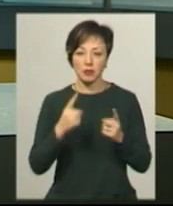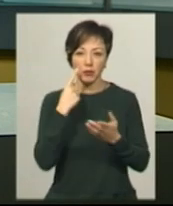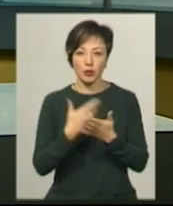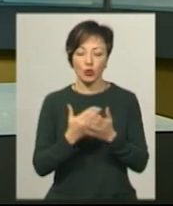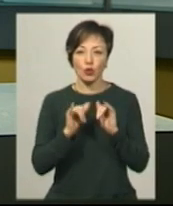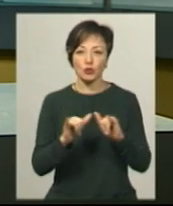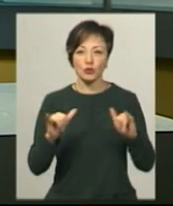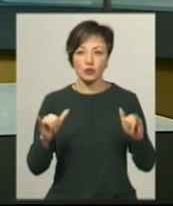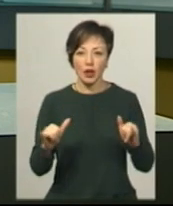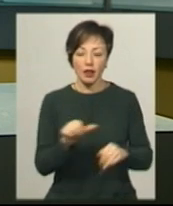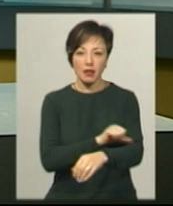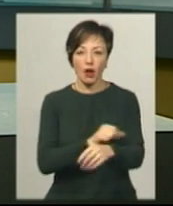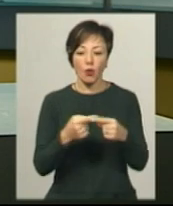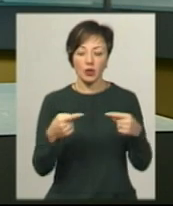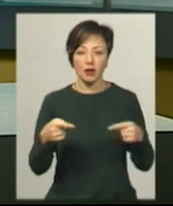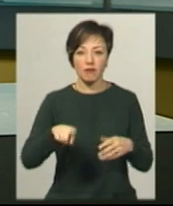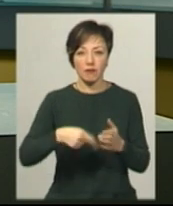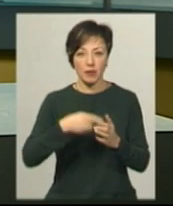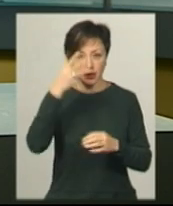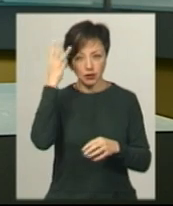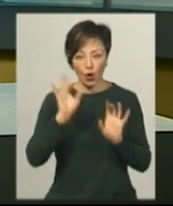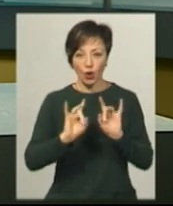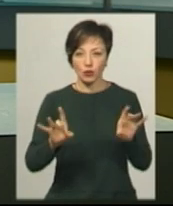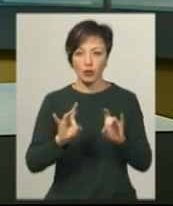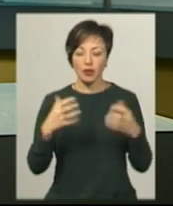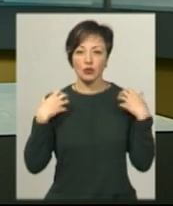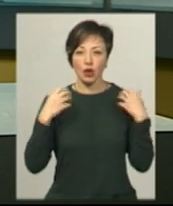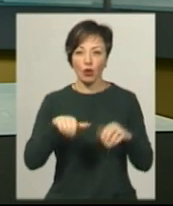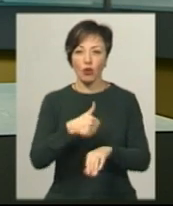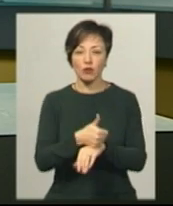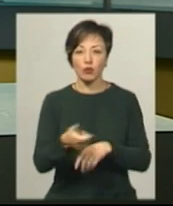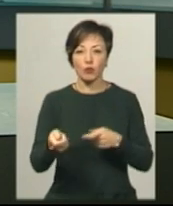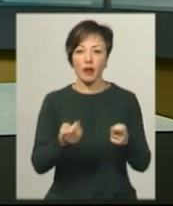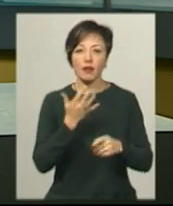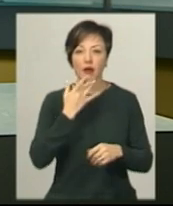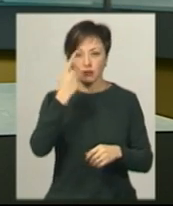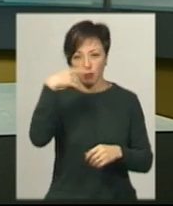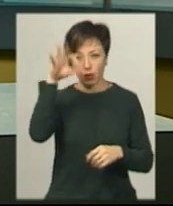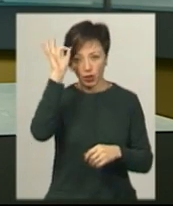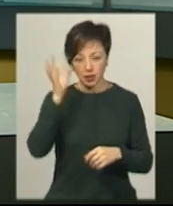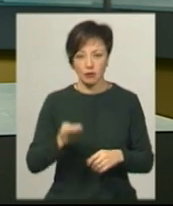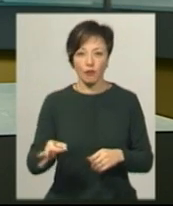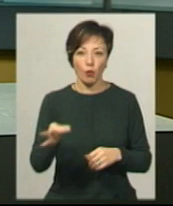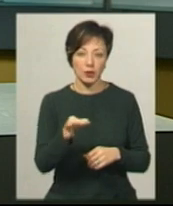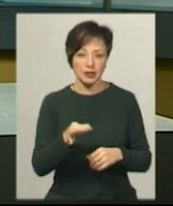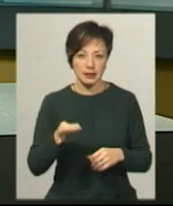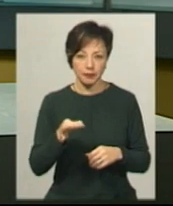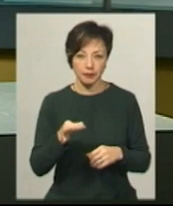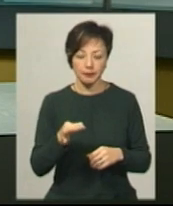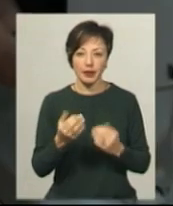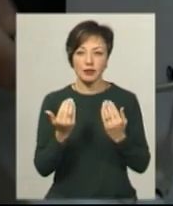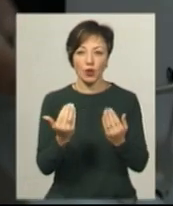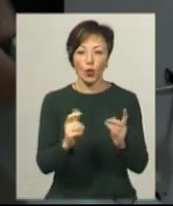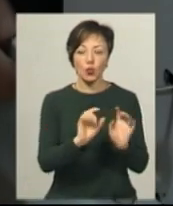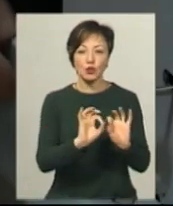розповсюдження наркотиків у Хмельницькому. Про це розповів начальник головного управління Нацполіції області Анатолій Щадило. За